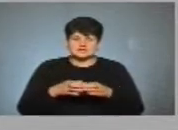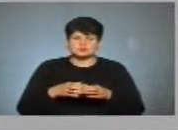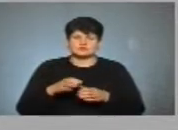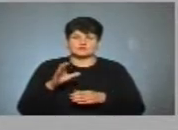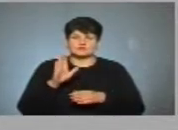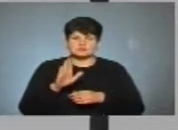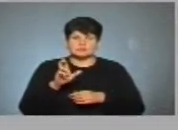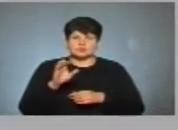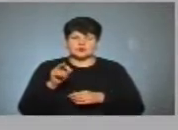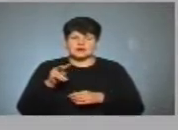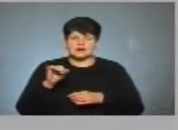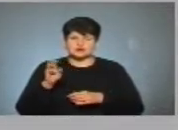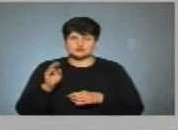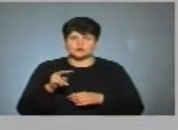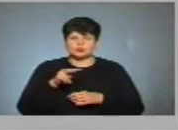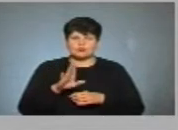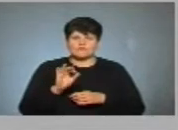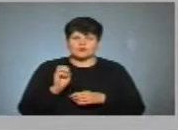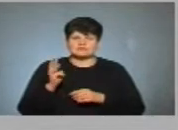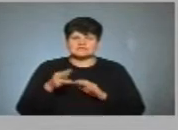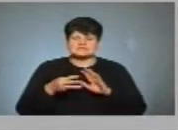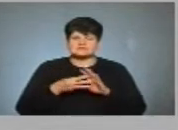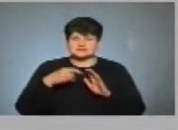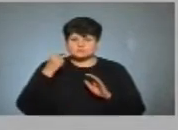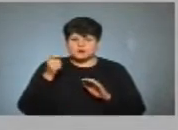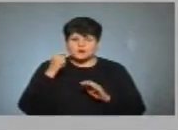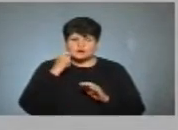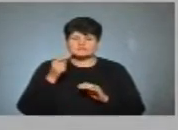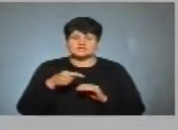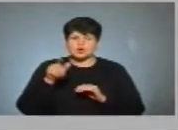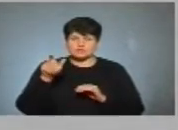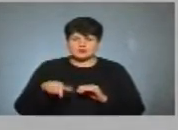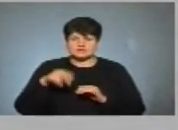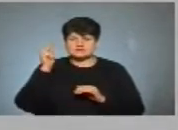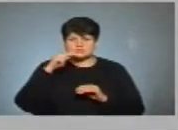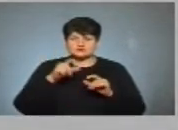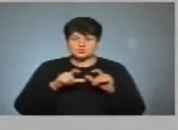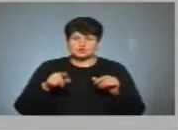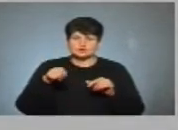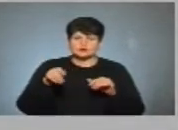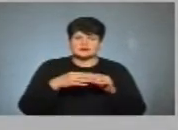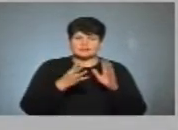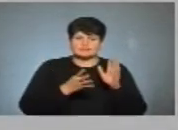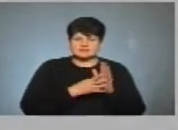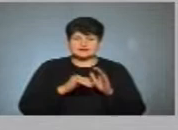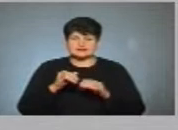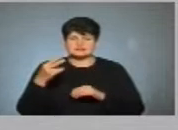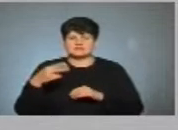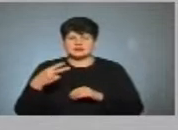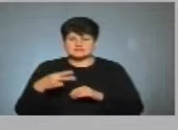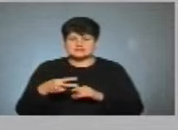Болєщук. Любов Вовк, 38 років, тернополянка, навчалася у школах номер 19 і 20.